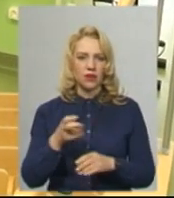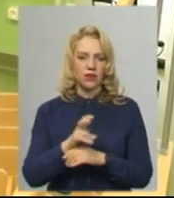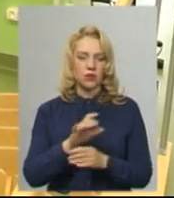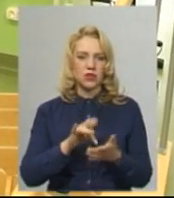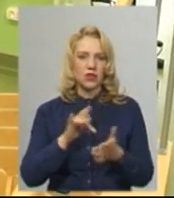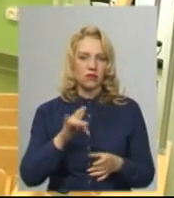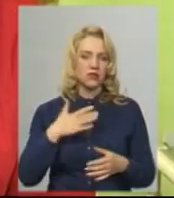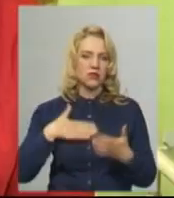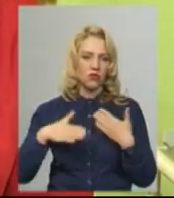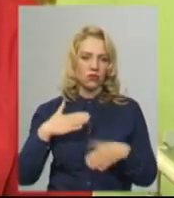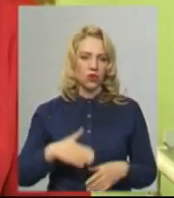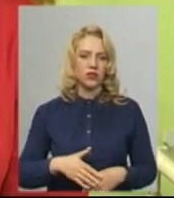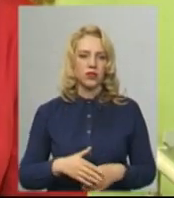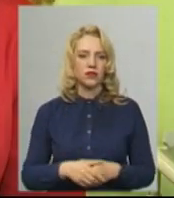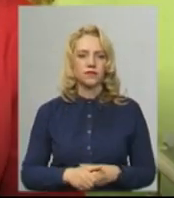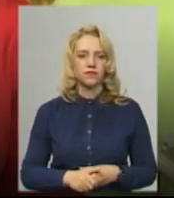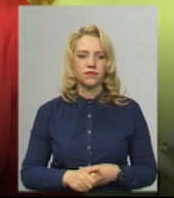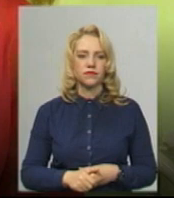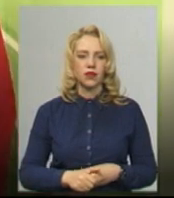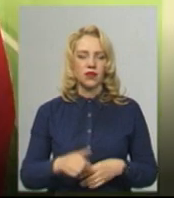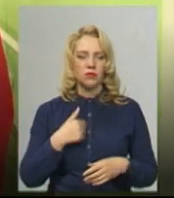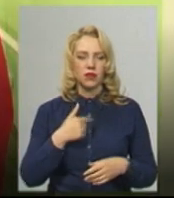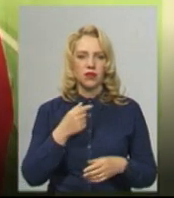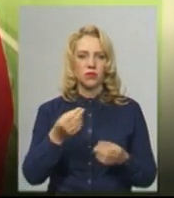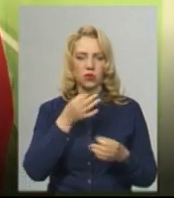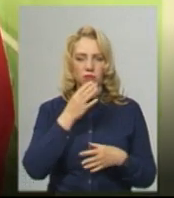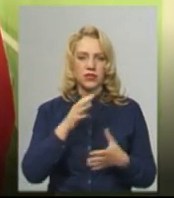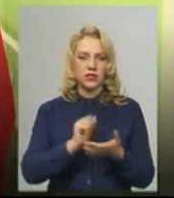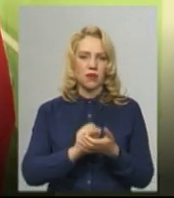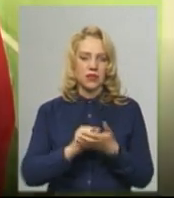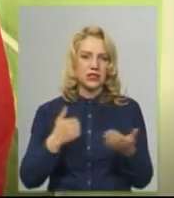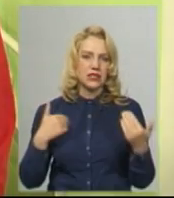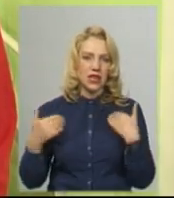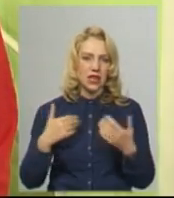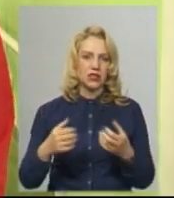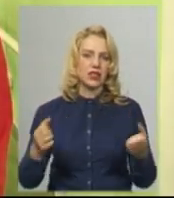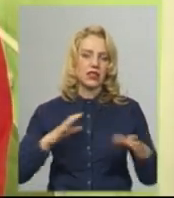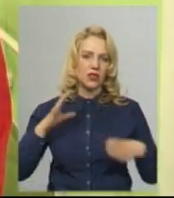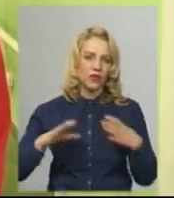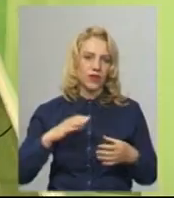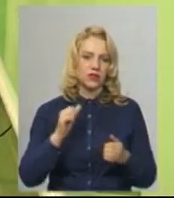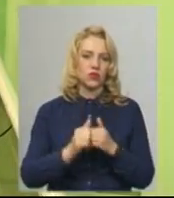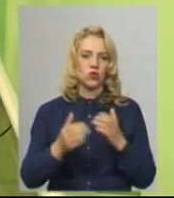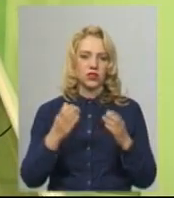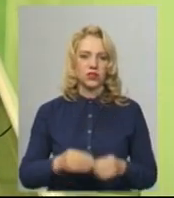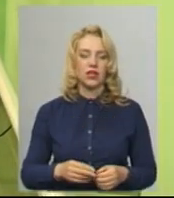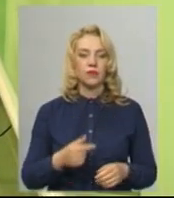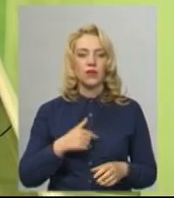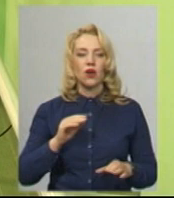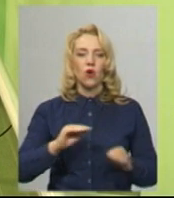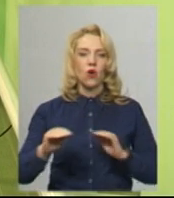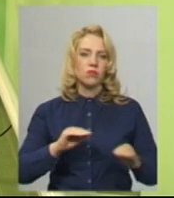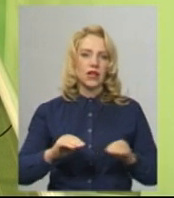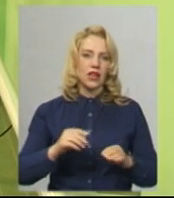центру каже задоволений. Мені потрібно займатися зарядкою. Мені подобається зарядкою займатися, тренуватися кожний день. Обладнання у